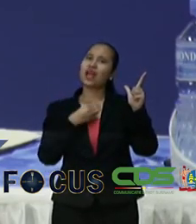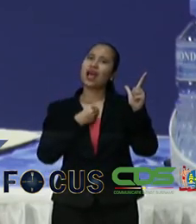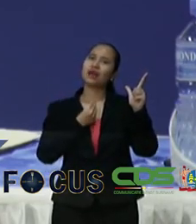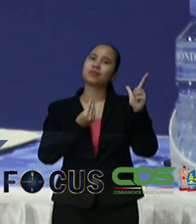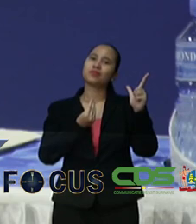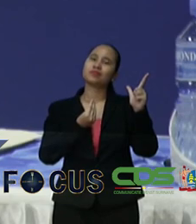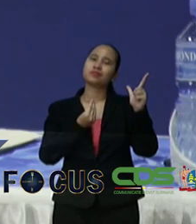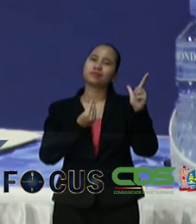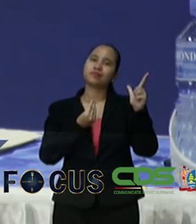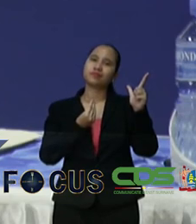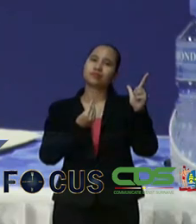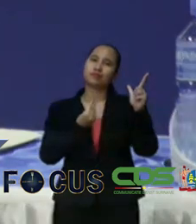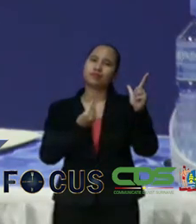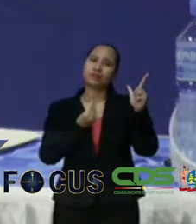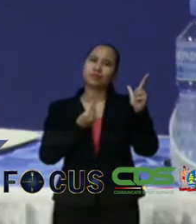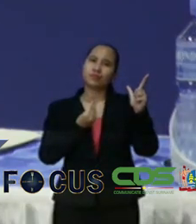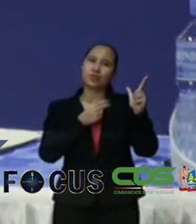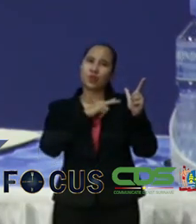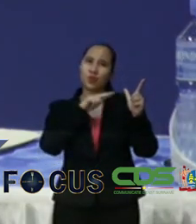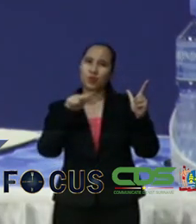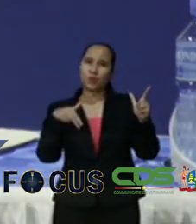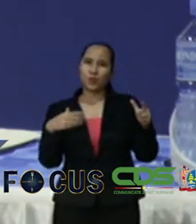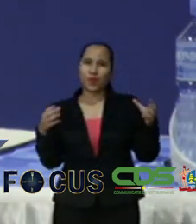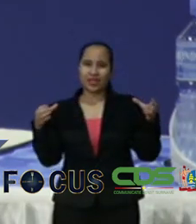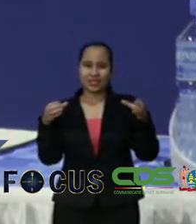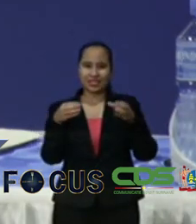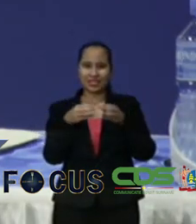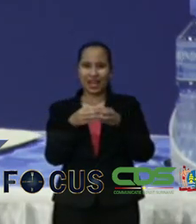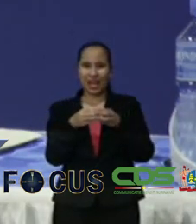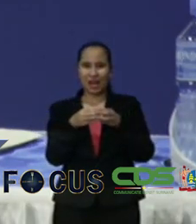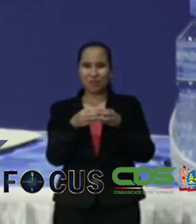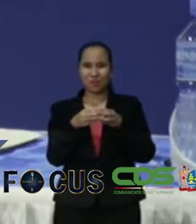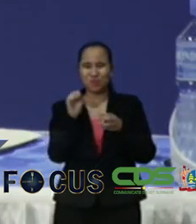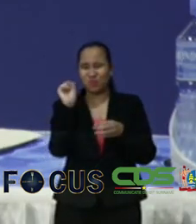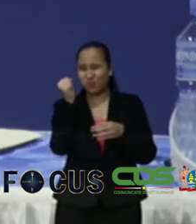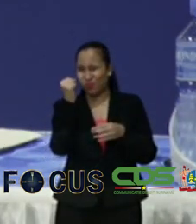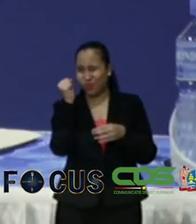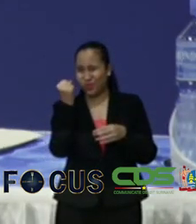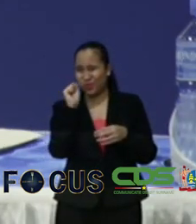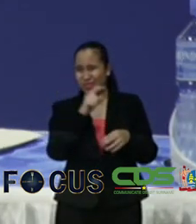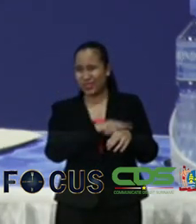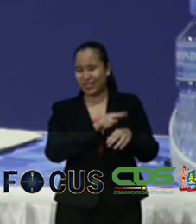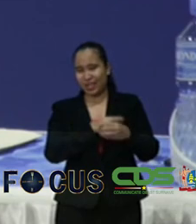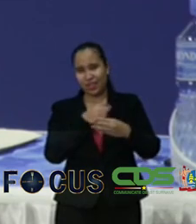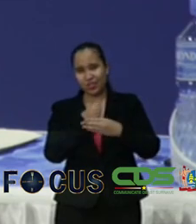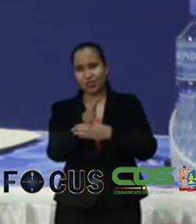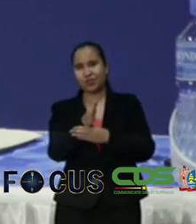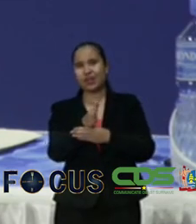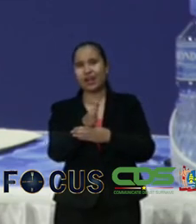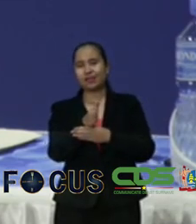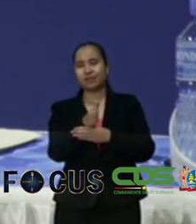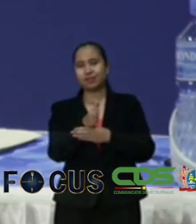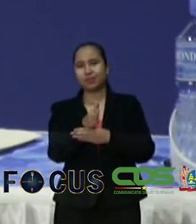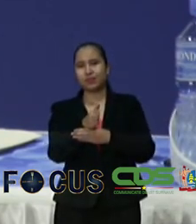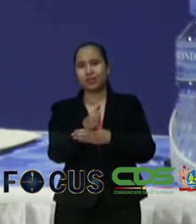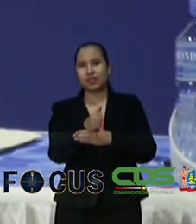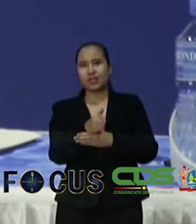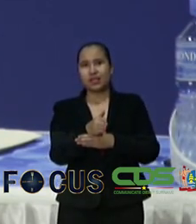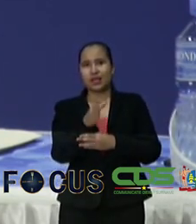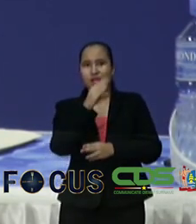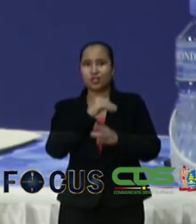waarbij we met z'n allen door deze zure appel heen moeten bijten. Zo is het gesprek ook gestart